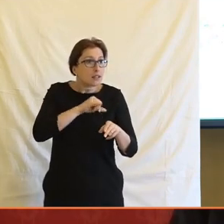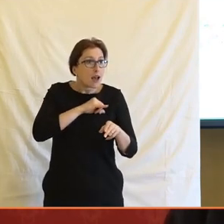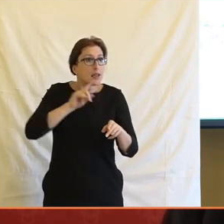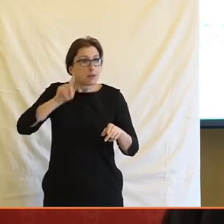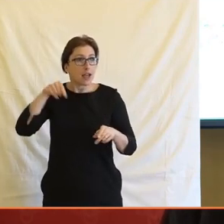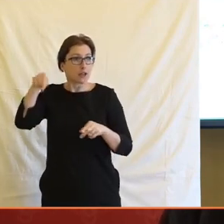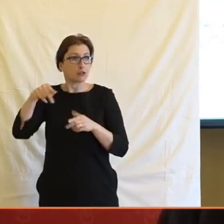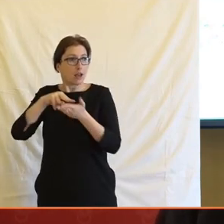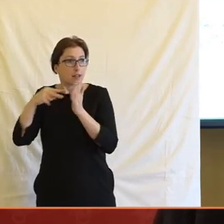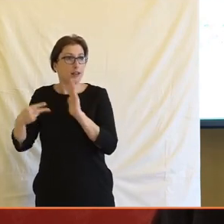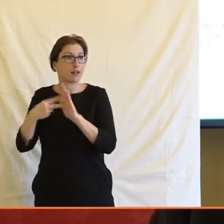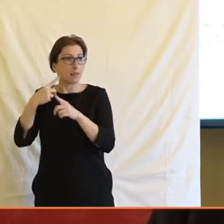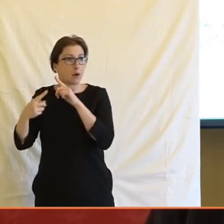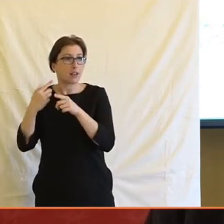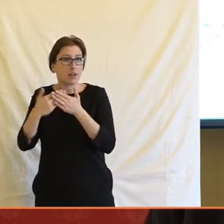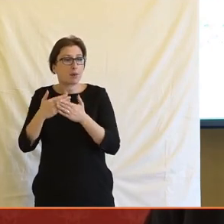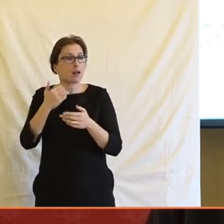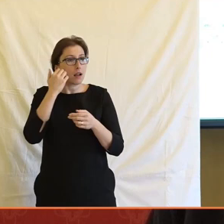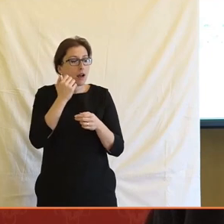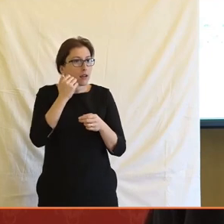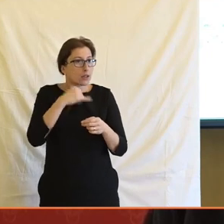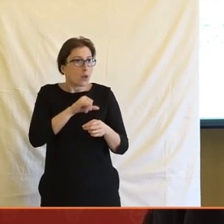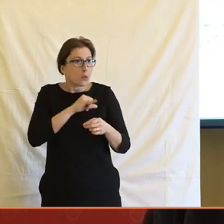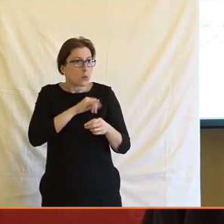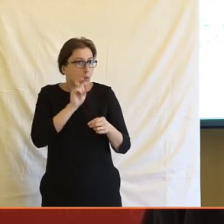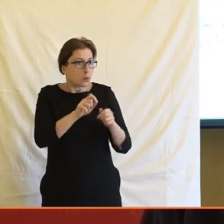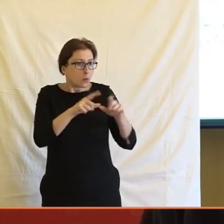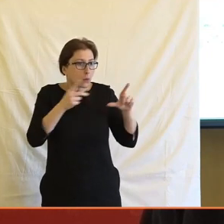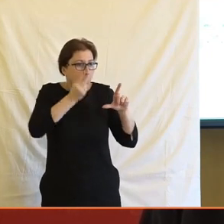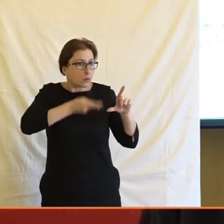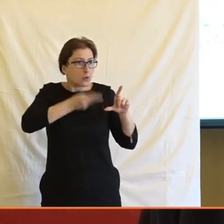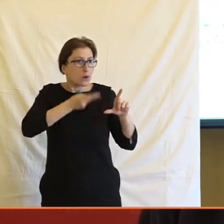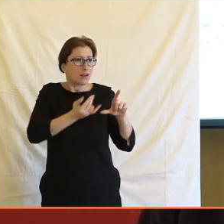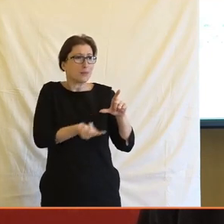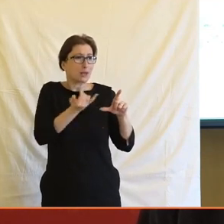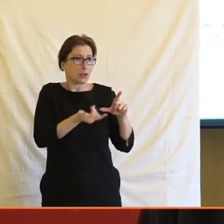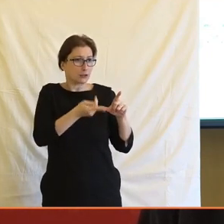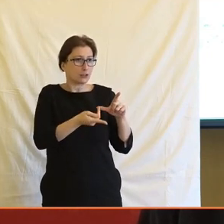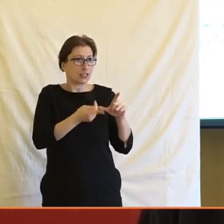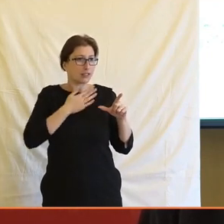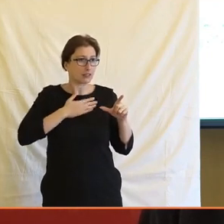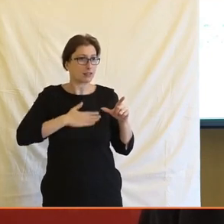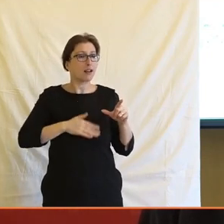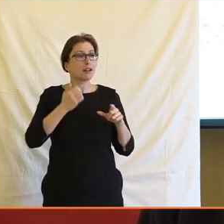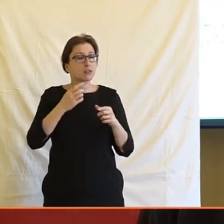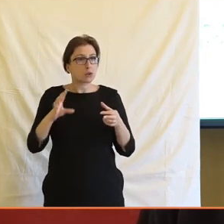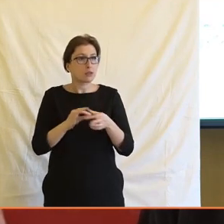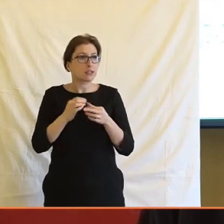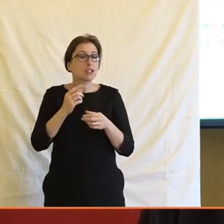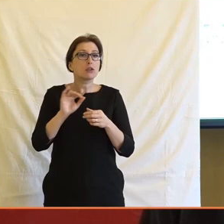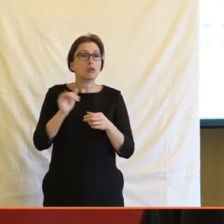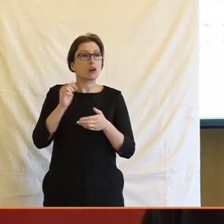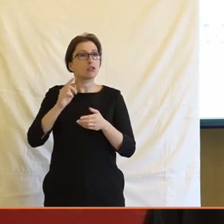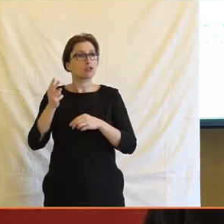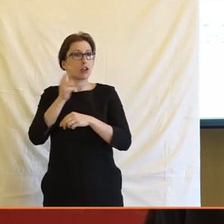kam nějaká ta posedlost čteností, kterou prostě jsme mohli vidět a do nějaký míry pořád ještě můžeme vidět v osobách současnej šéf